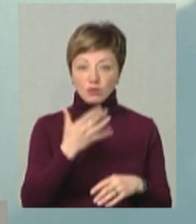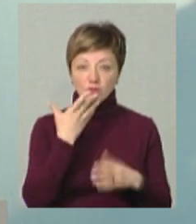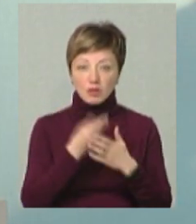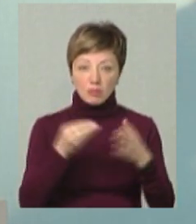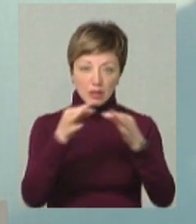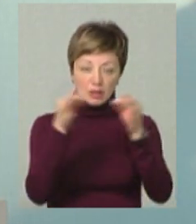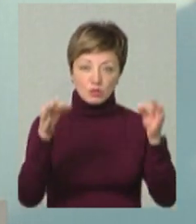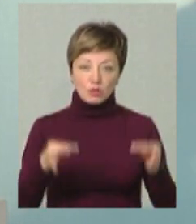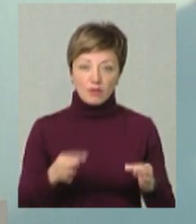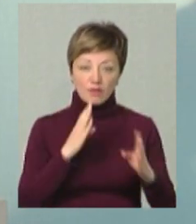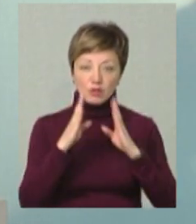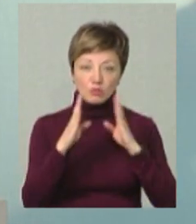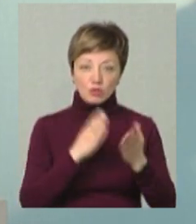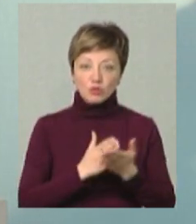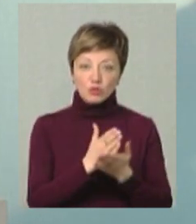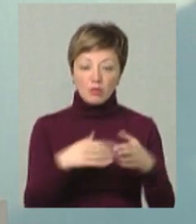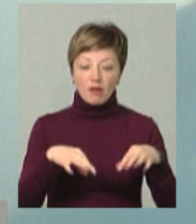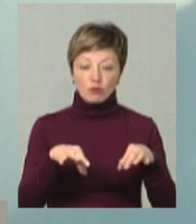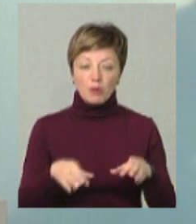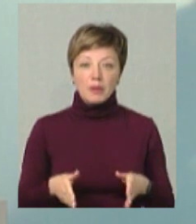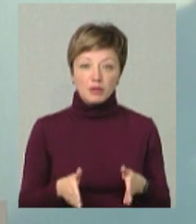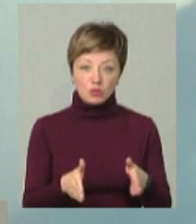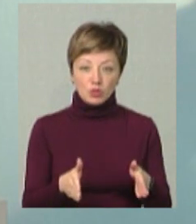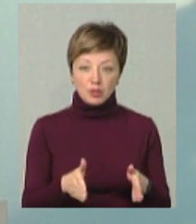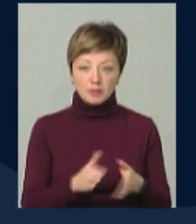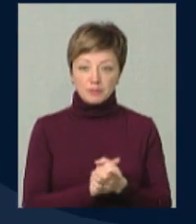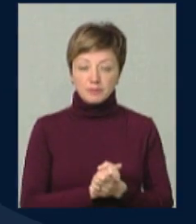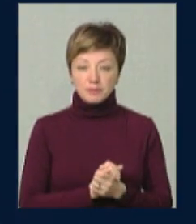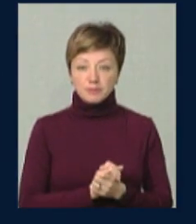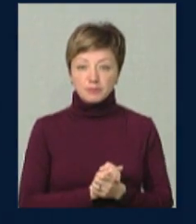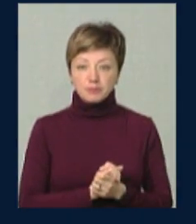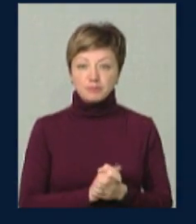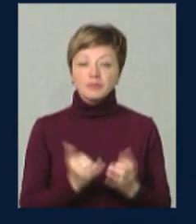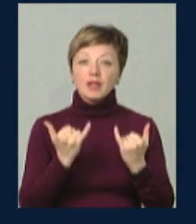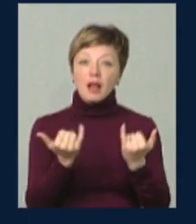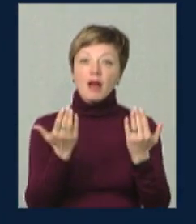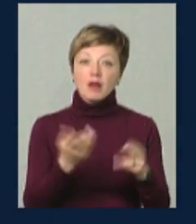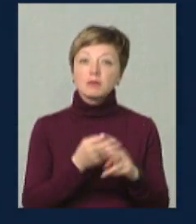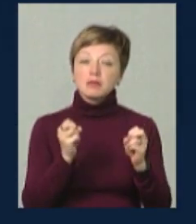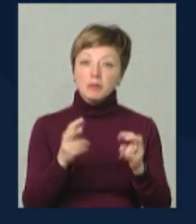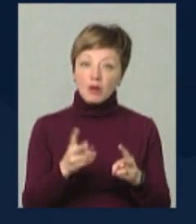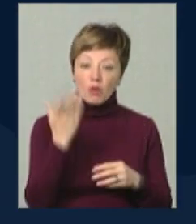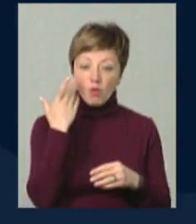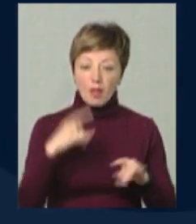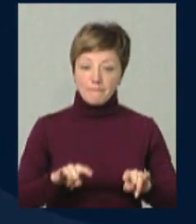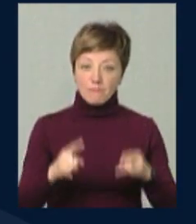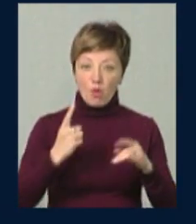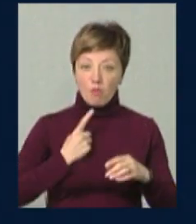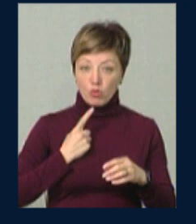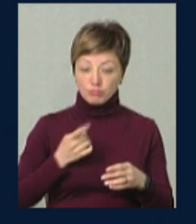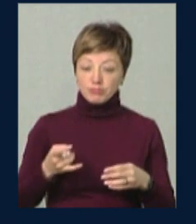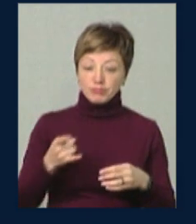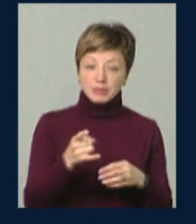сторінці у Facebook «Служба автомобільних доріг». Нагадаємо і ми. Задля вашої безпеки при проходженні блокпосту.